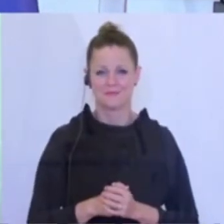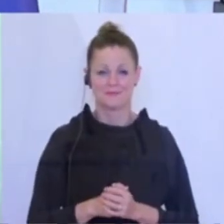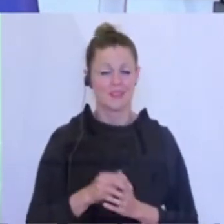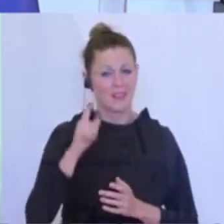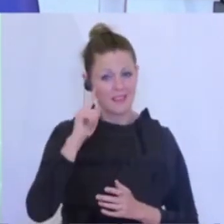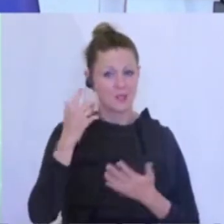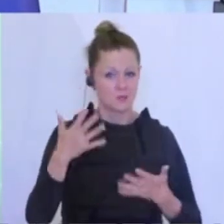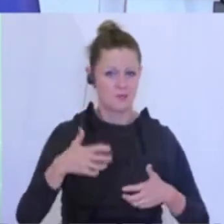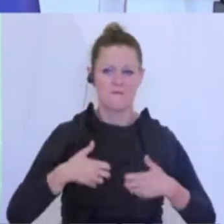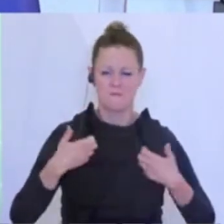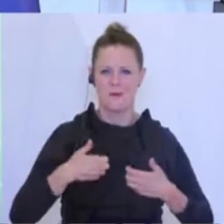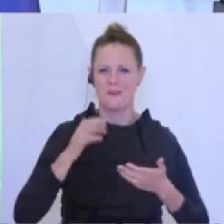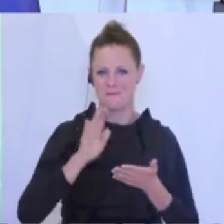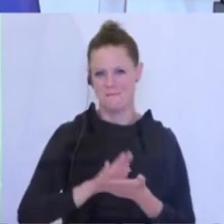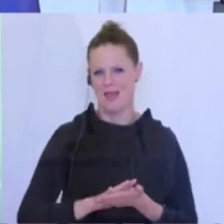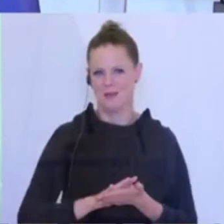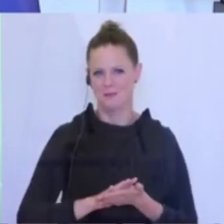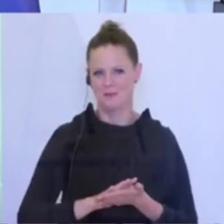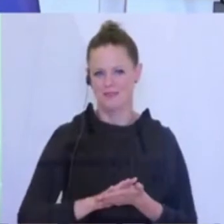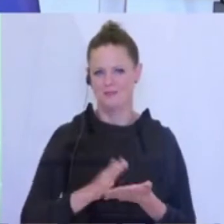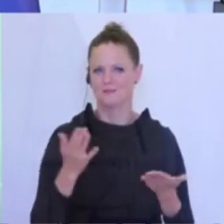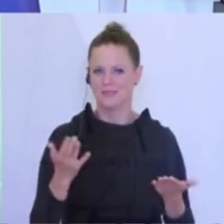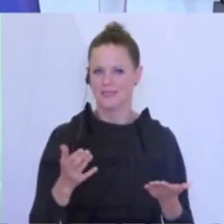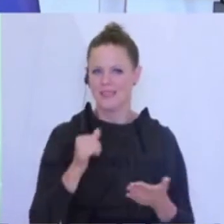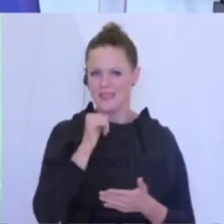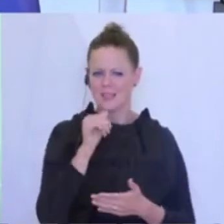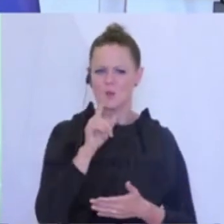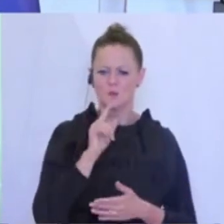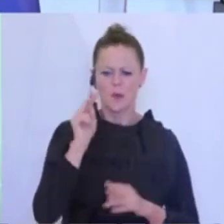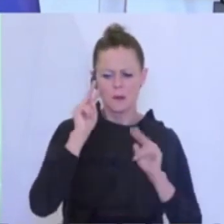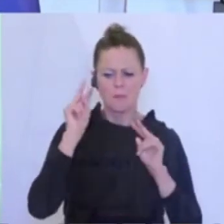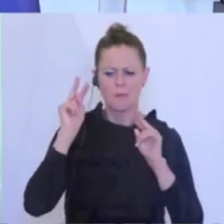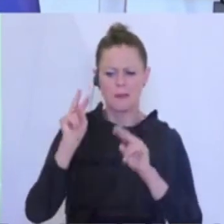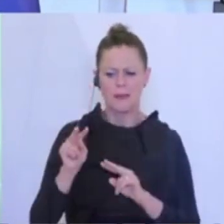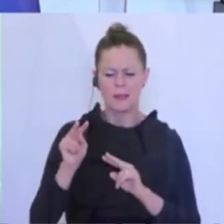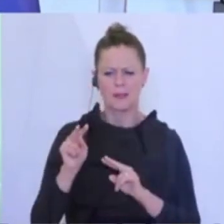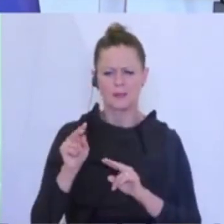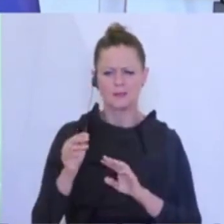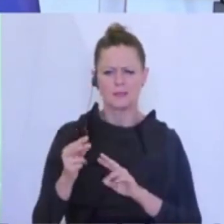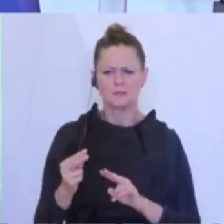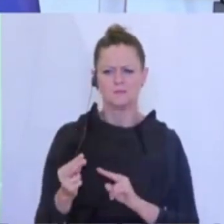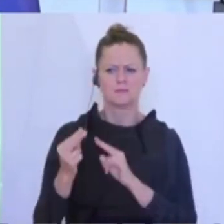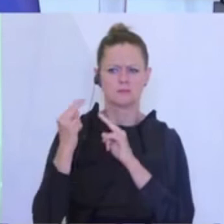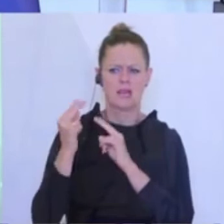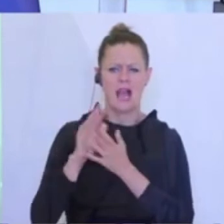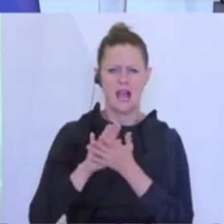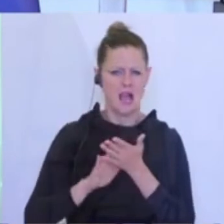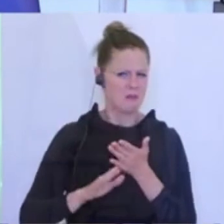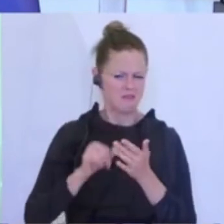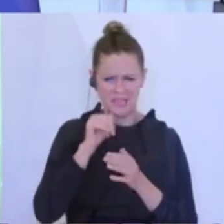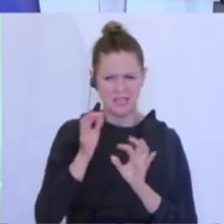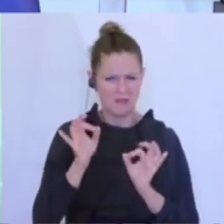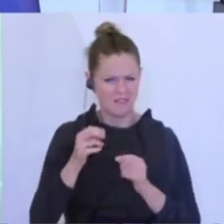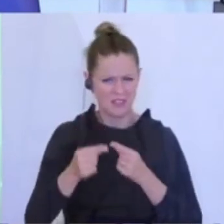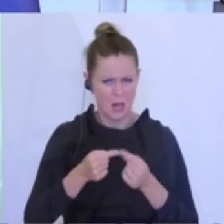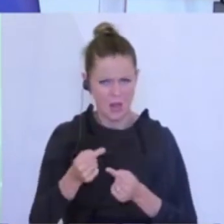Freude lassen und nicht nur immer den Blick auf das werfen, was am Anfang vielleicht noch nicht ganz perfekt läuft,